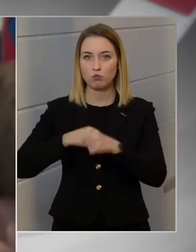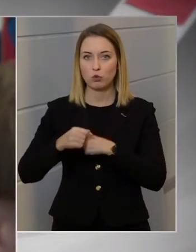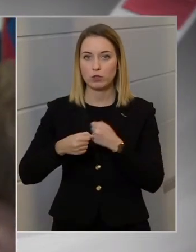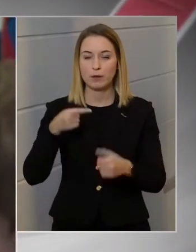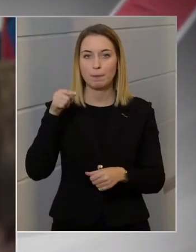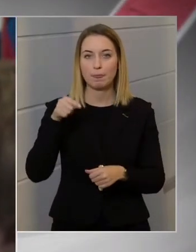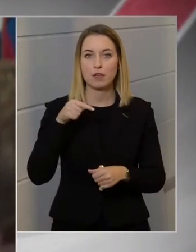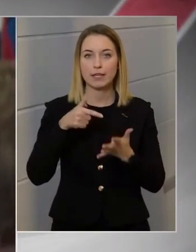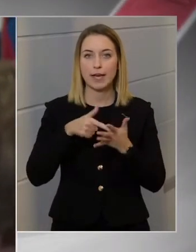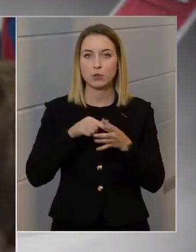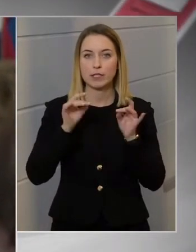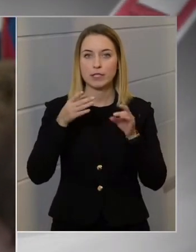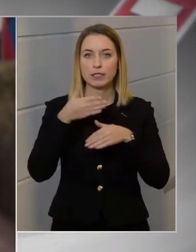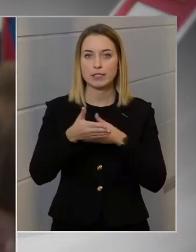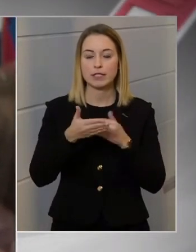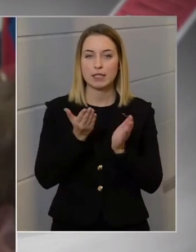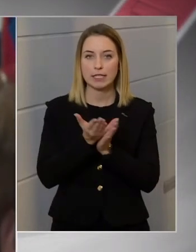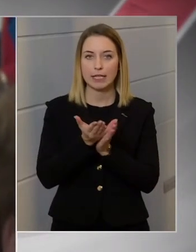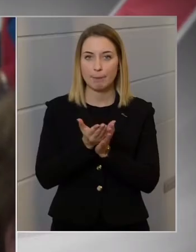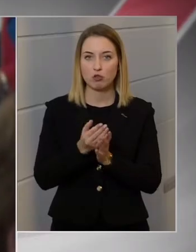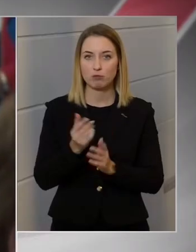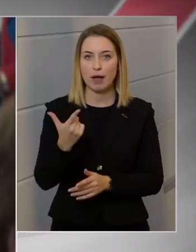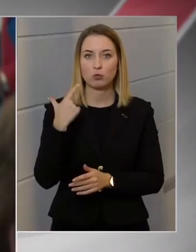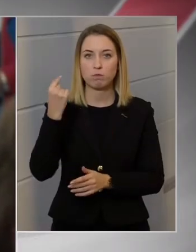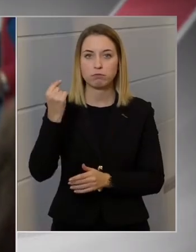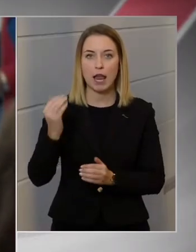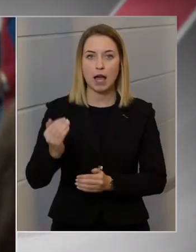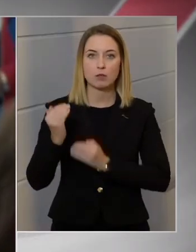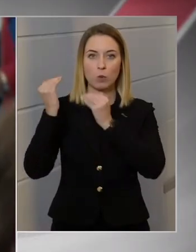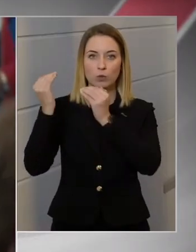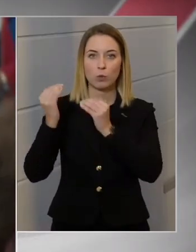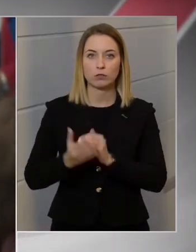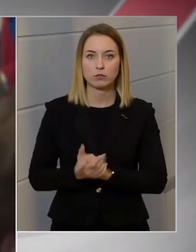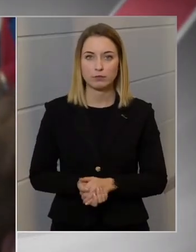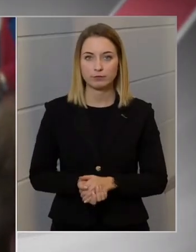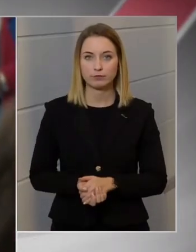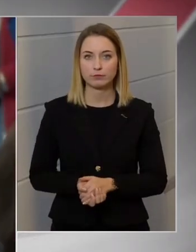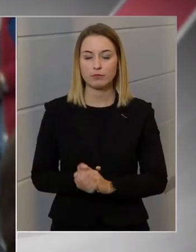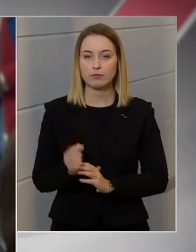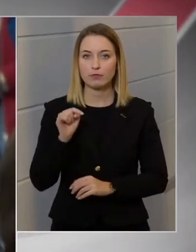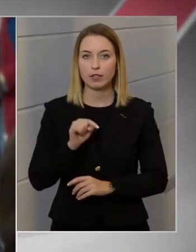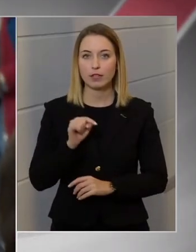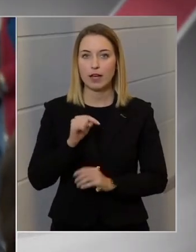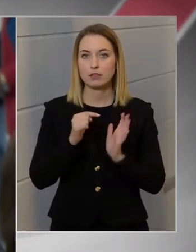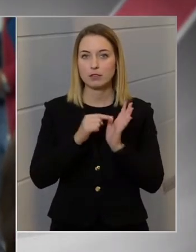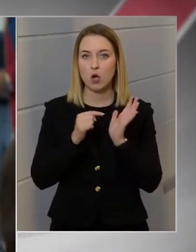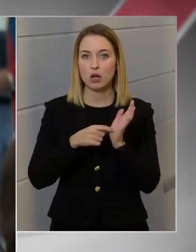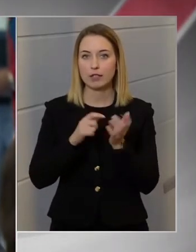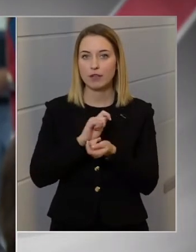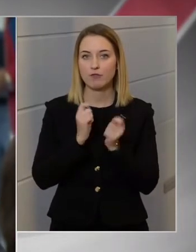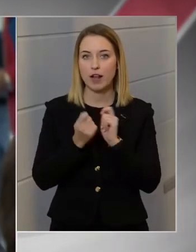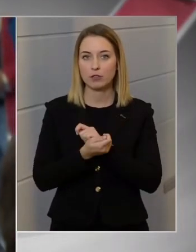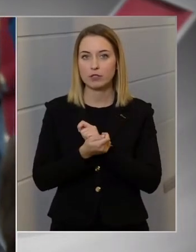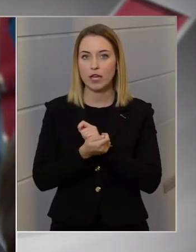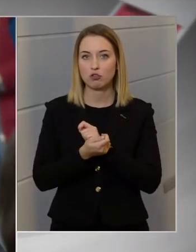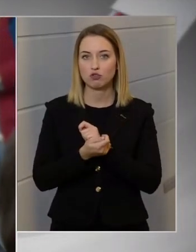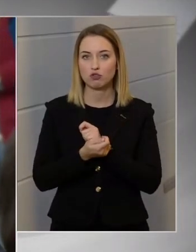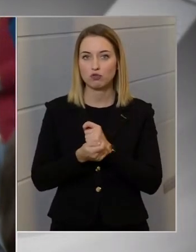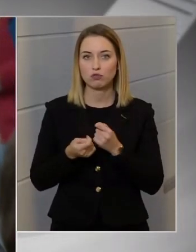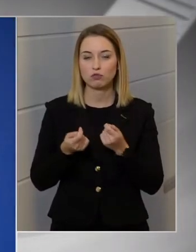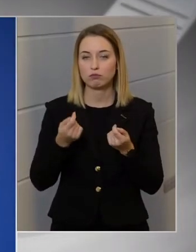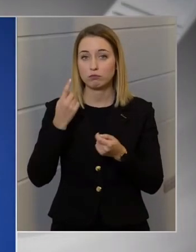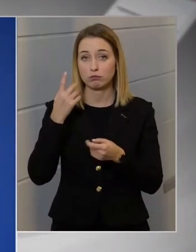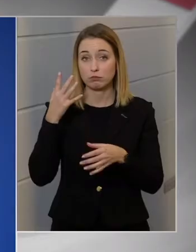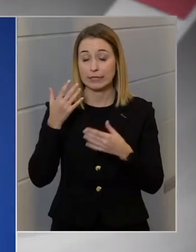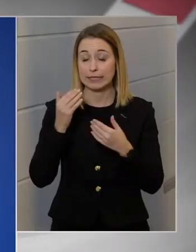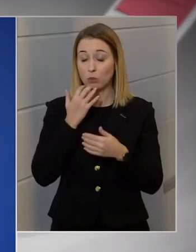Ez 2010-hez képest megduplázódott. Ezt az arányú változást mennyiben tartja ön